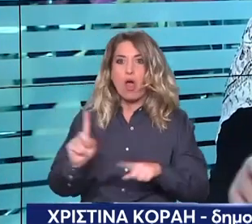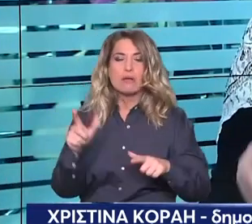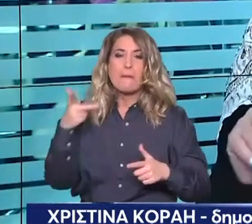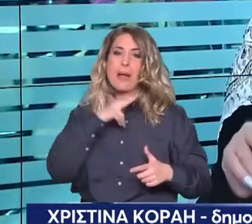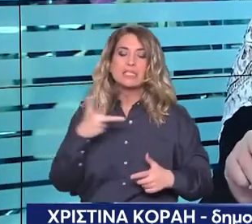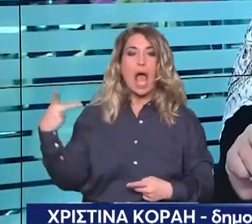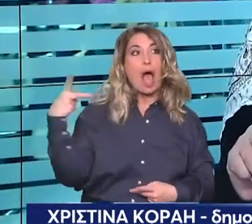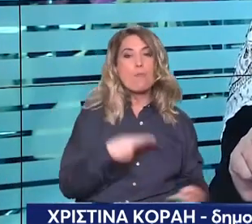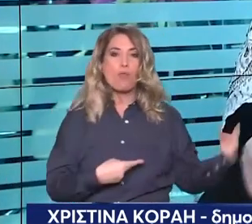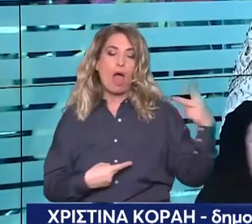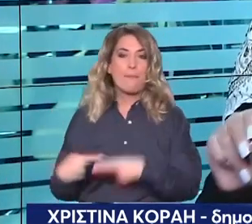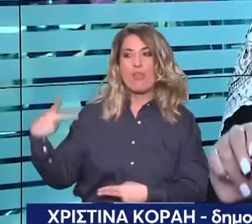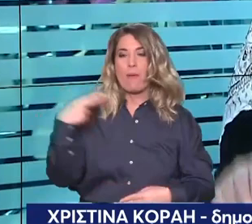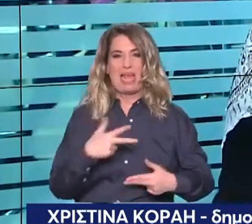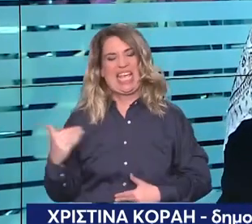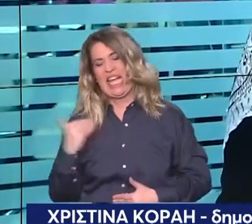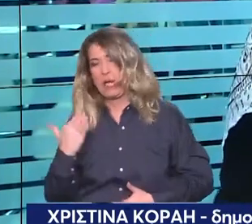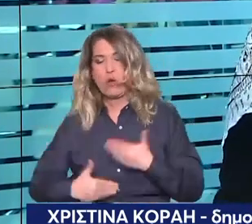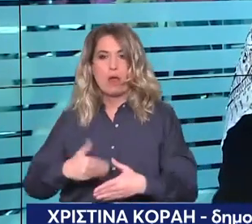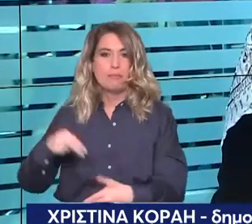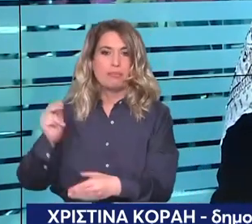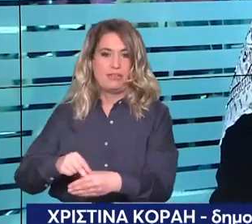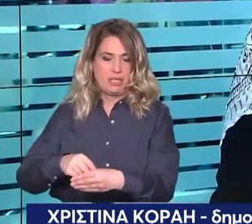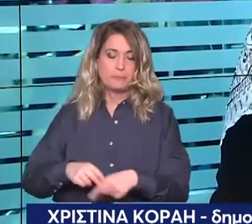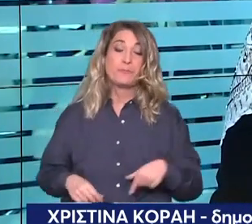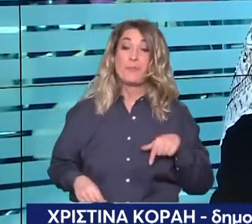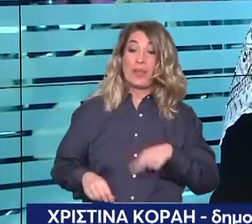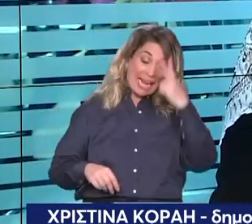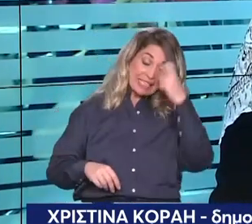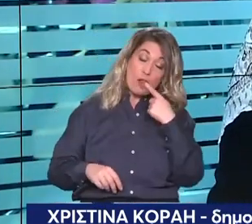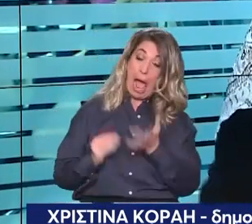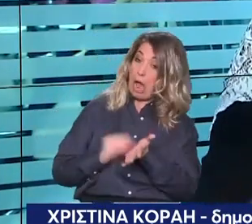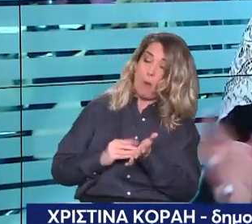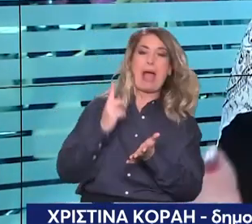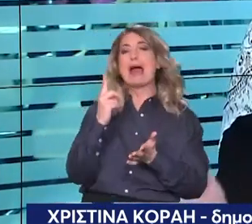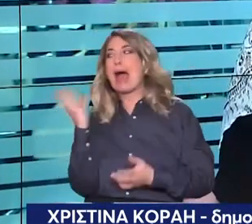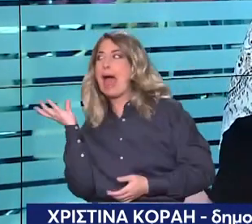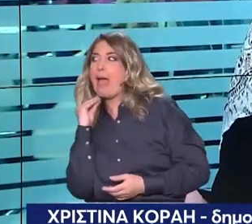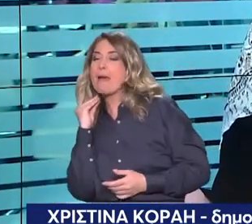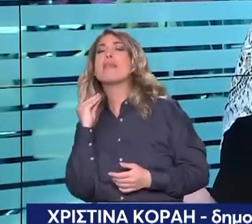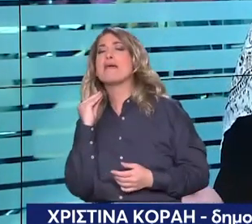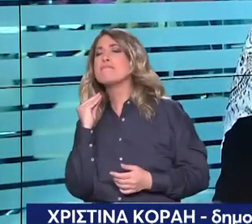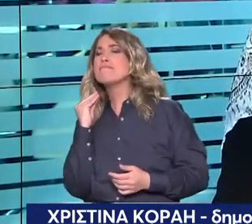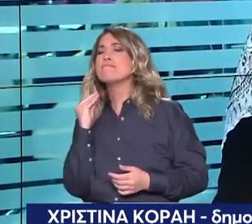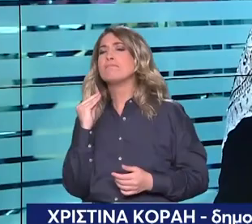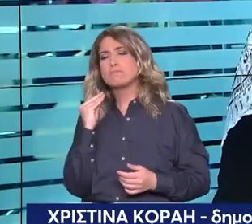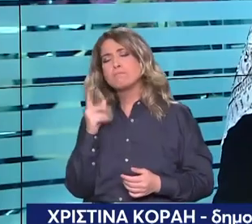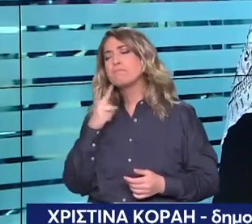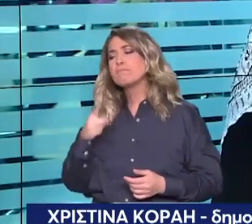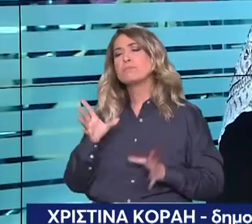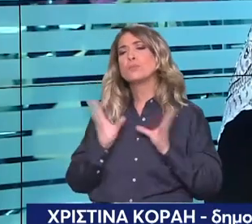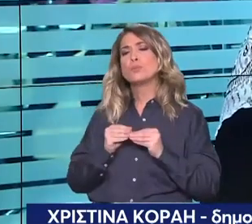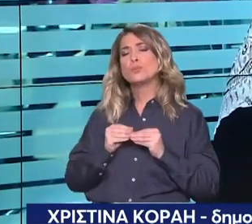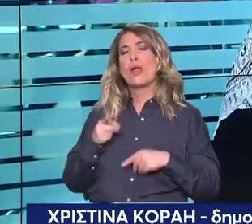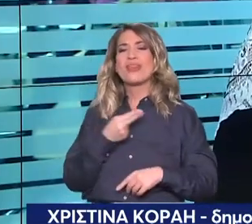Και θα σου δώσω και μία πληροφορία ακόμη σε τίτλο. Εξετάζεται και το ενδεχόμενο τι δεν θα επιβληθεί όπως είπαμε κομματική πειθαρχία.